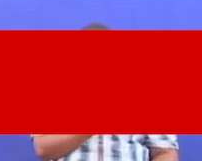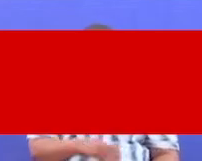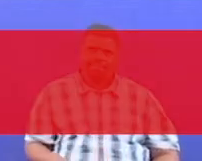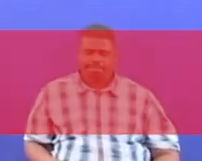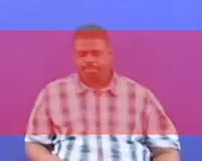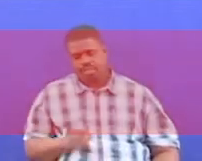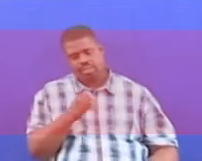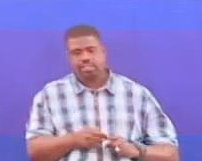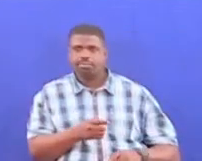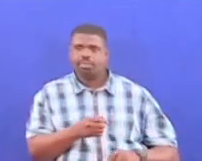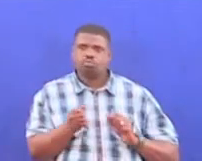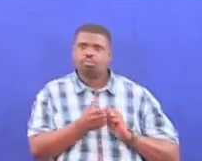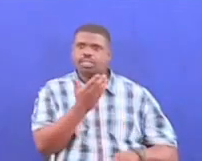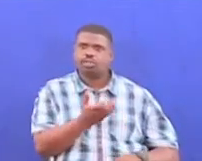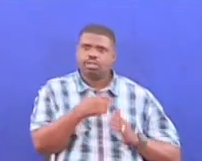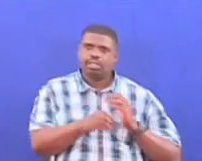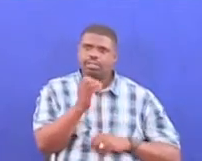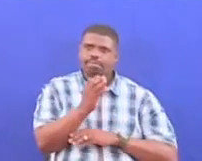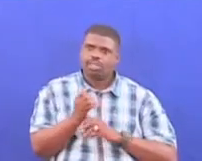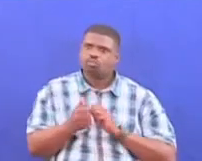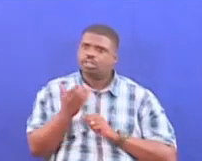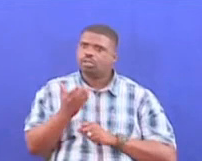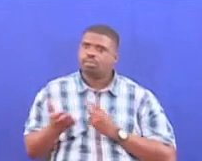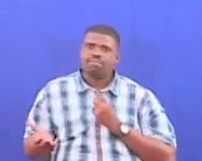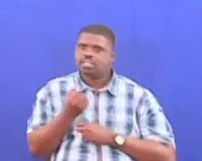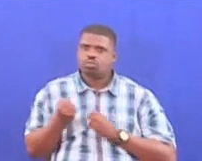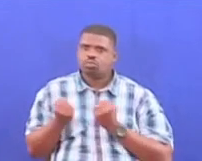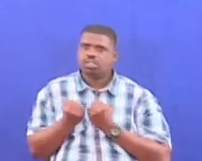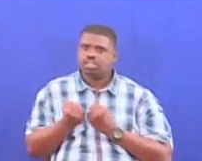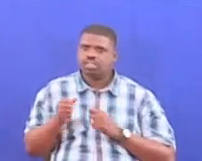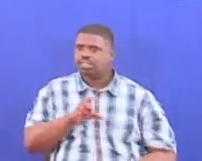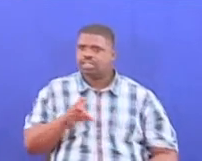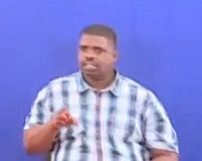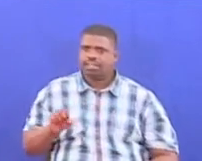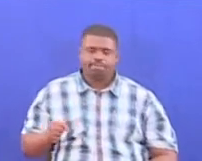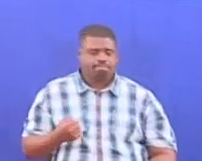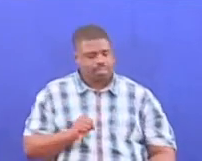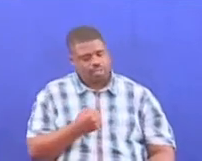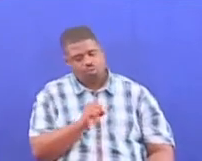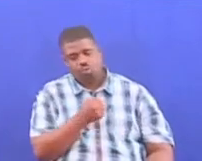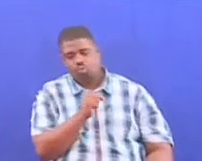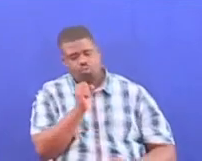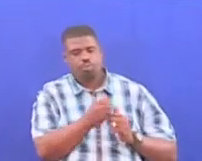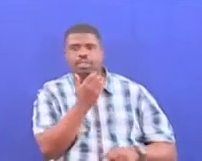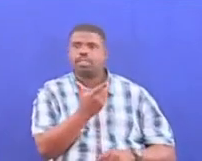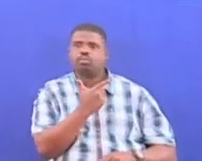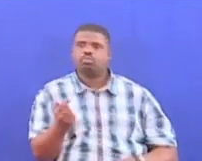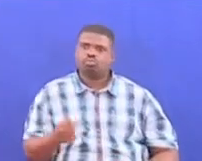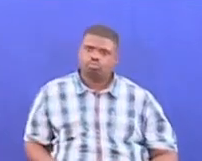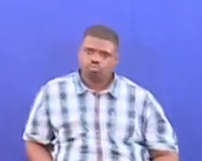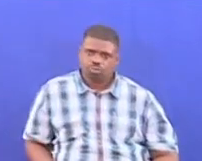just 50% Ndani ya miyaka kumi na tano Tumefanikiwa kutengeneza kadi Milioni Kumi na tano tu